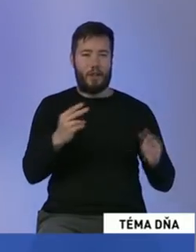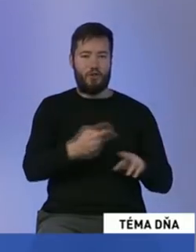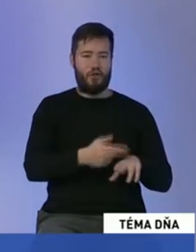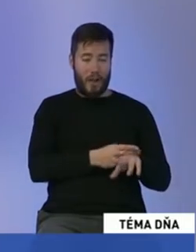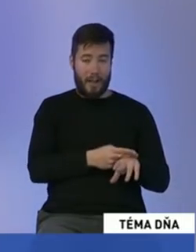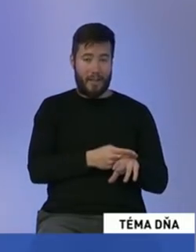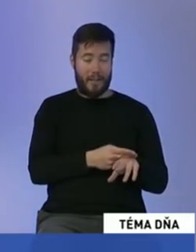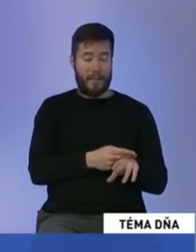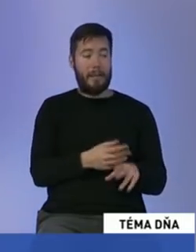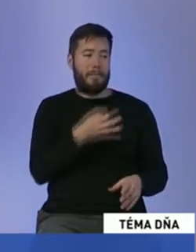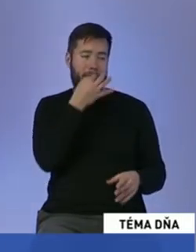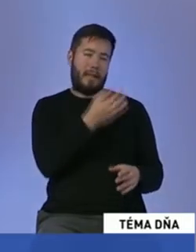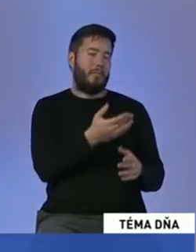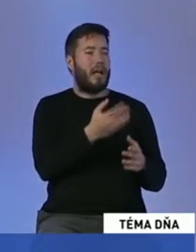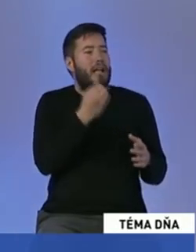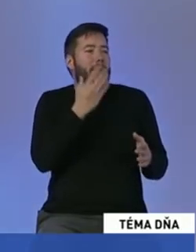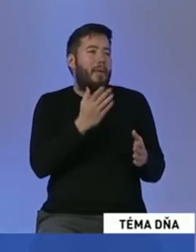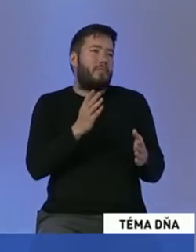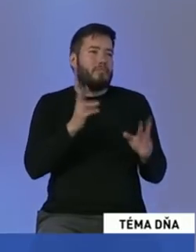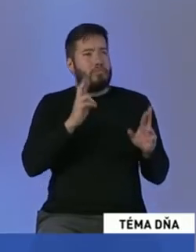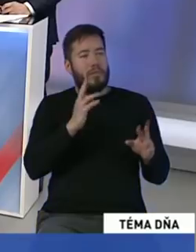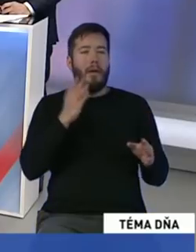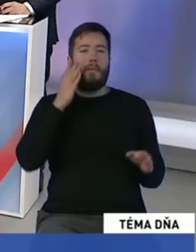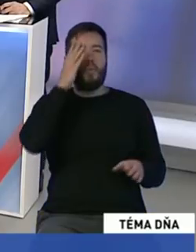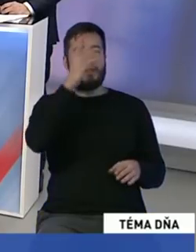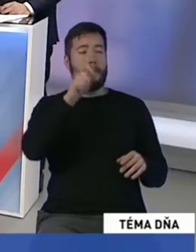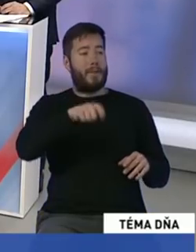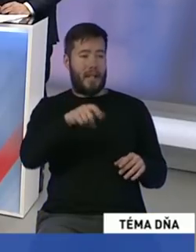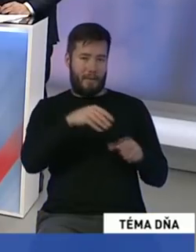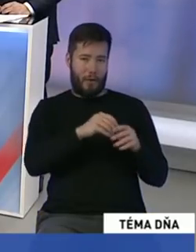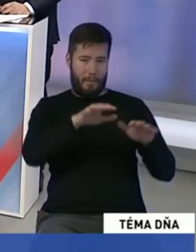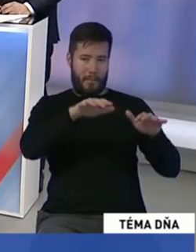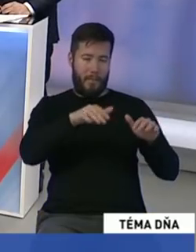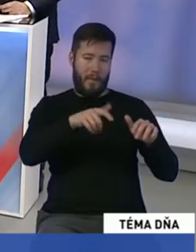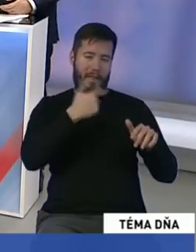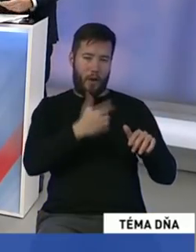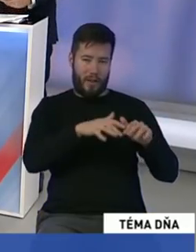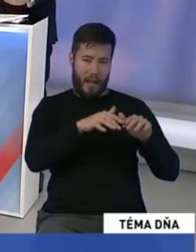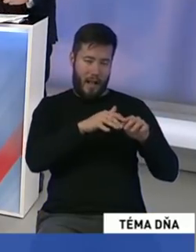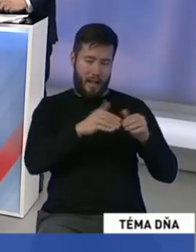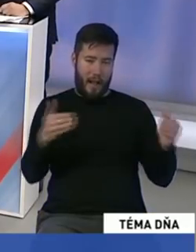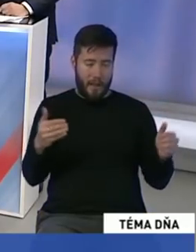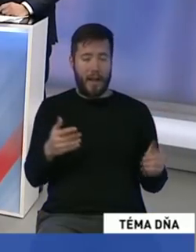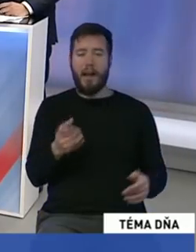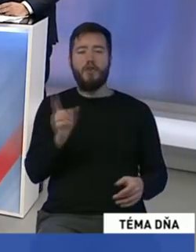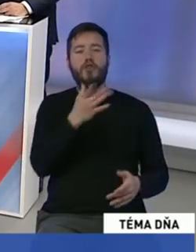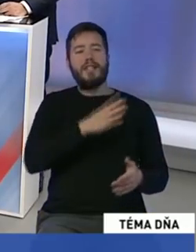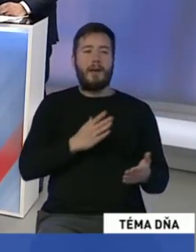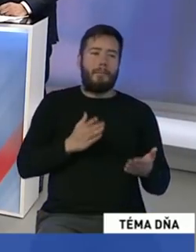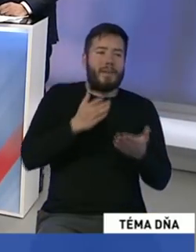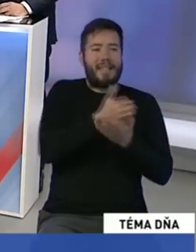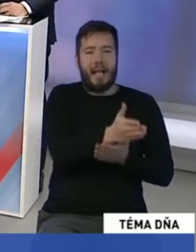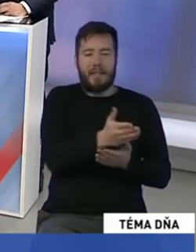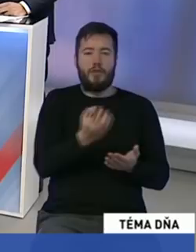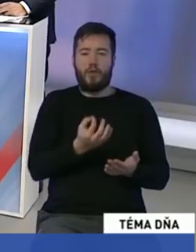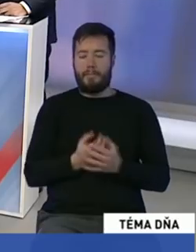ako prípadný budúci poslanec Národnej rady by ste vyvedeli presadiť? Na akú oblasť by ste sa zamerali? Áno, tak ako som povedal, prioritou aj mojej strany